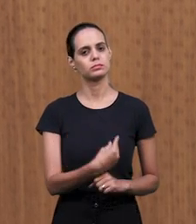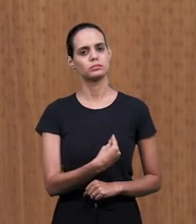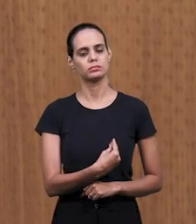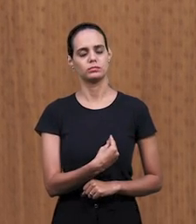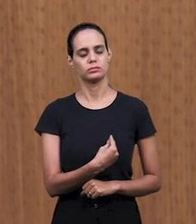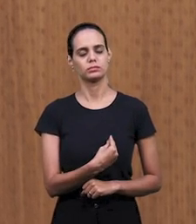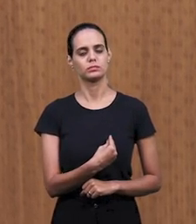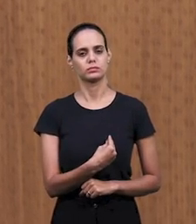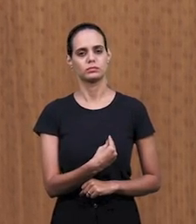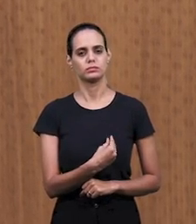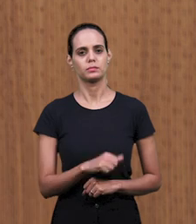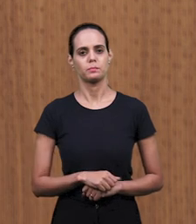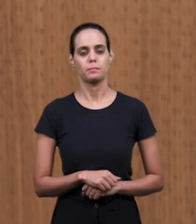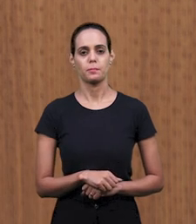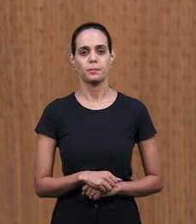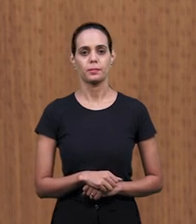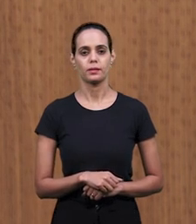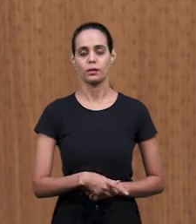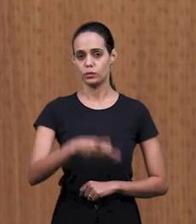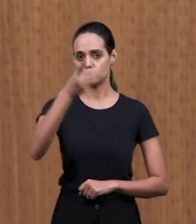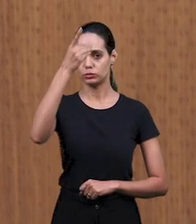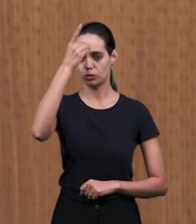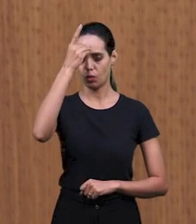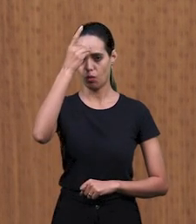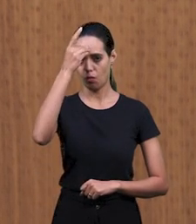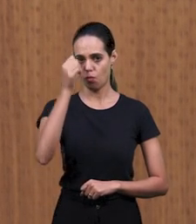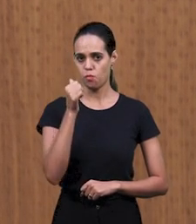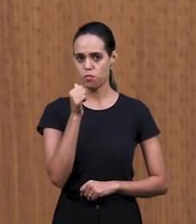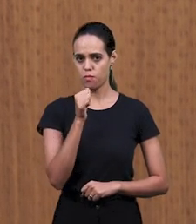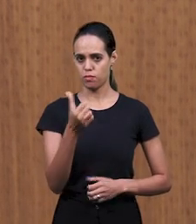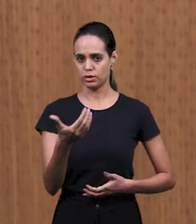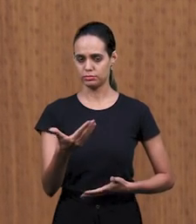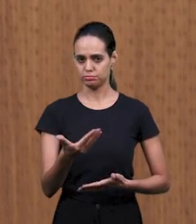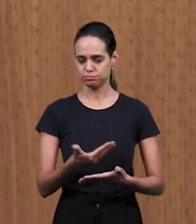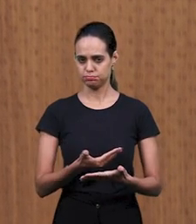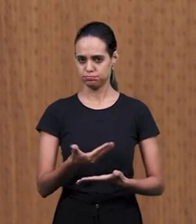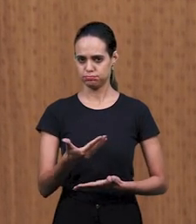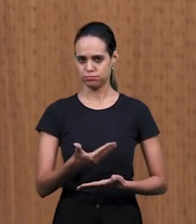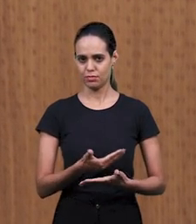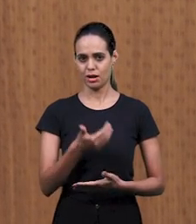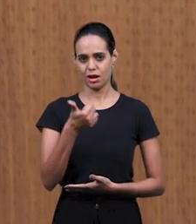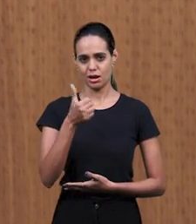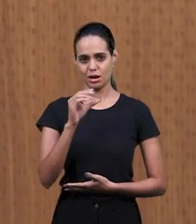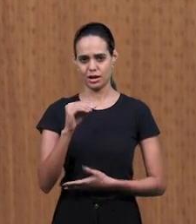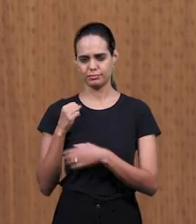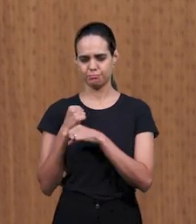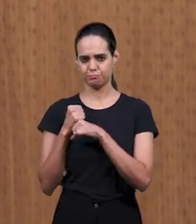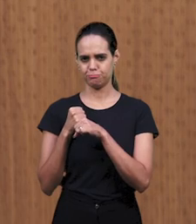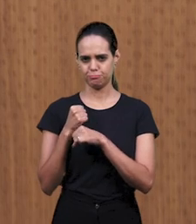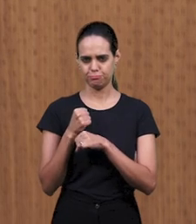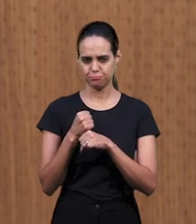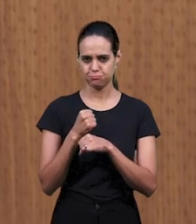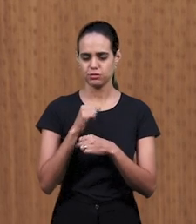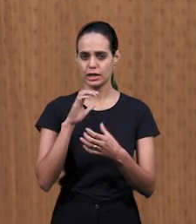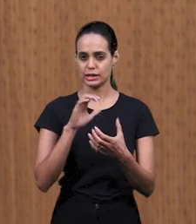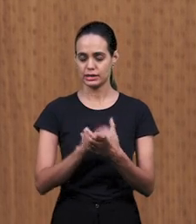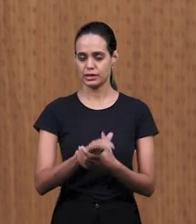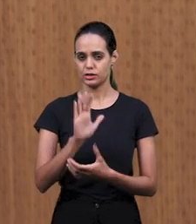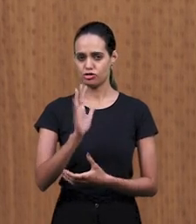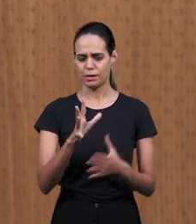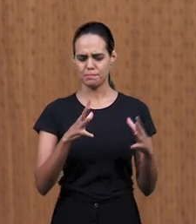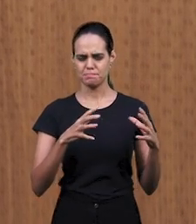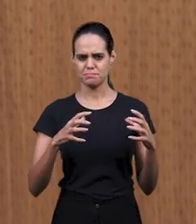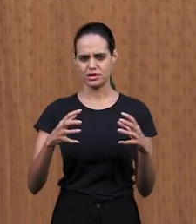женщине. Она уже 10 лет в браке, и она постоянно с мужем